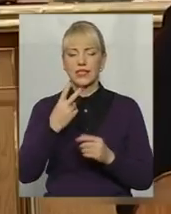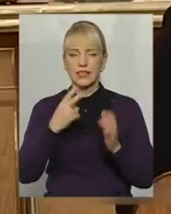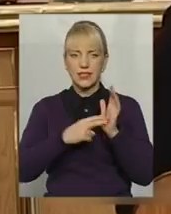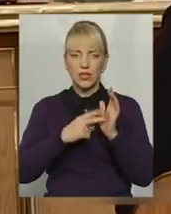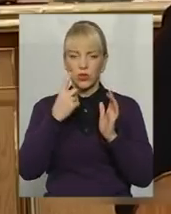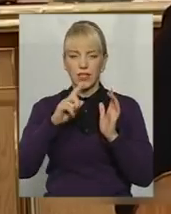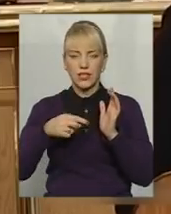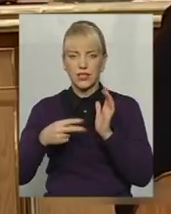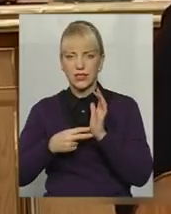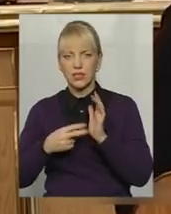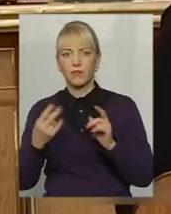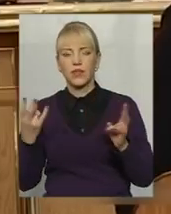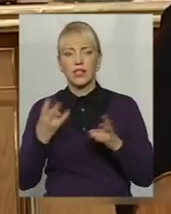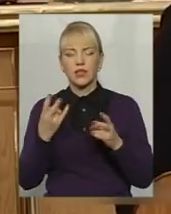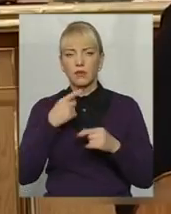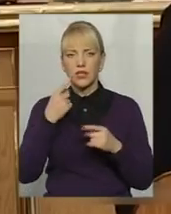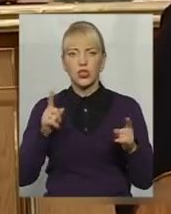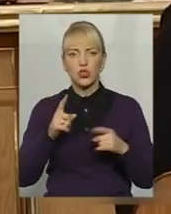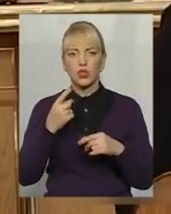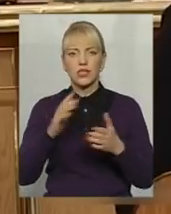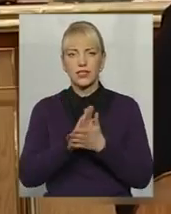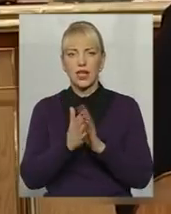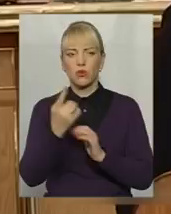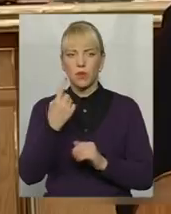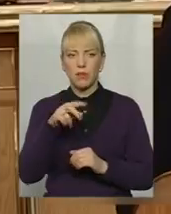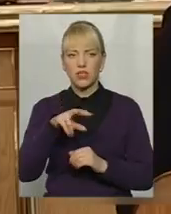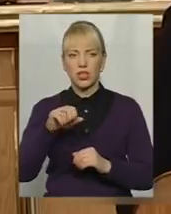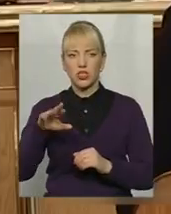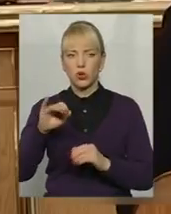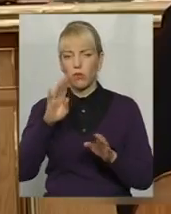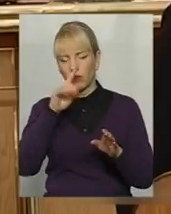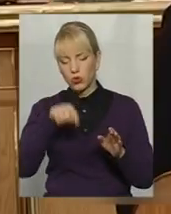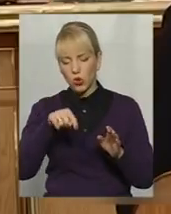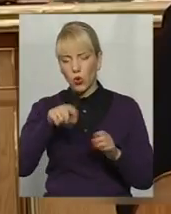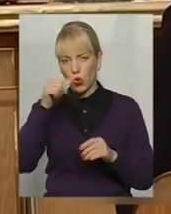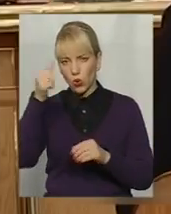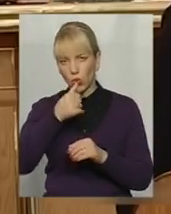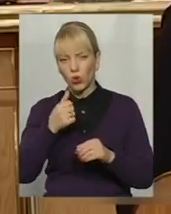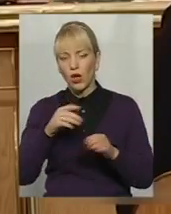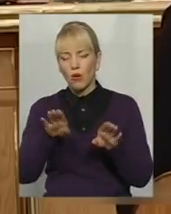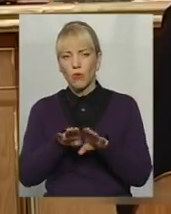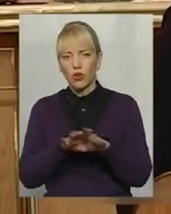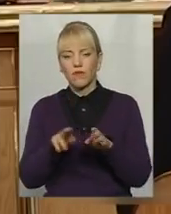Слід відмітити, що станом на 1 листопада поточного року у порівнянні до початку року на півтори мільйона